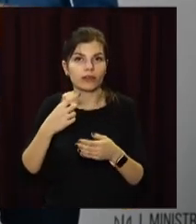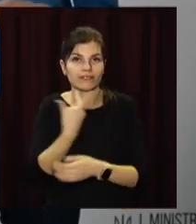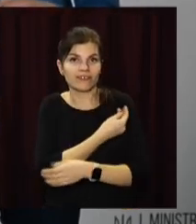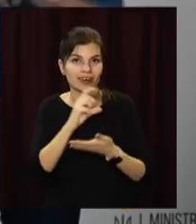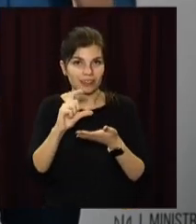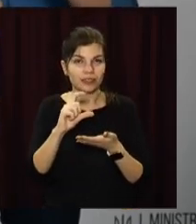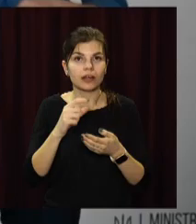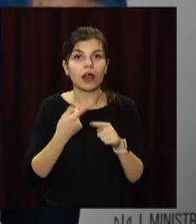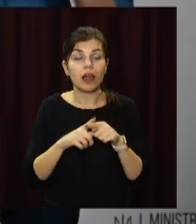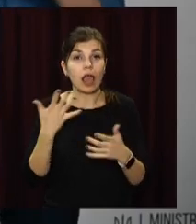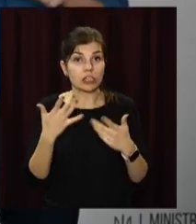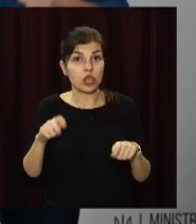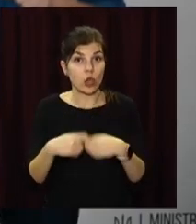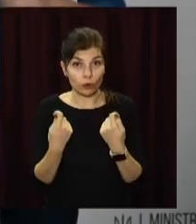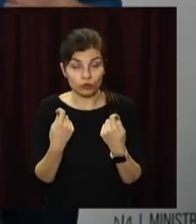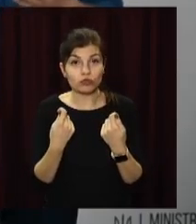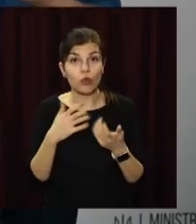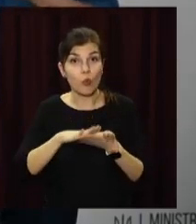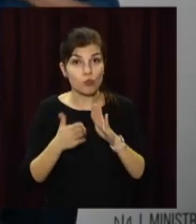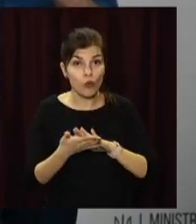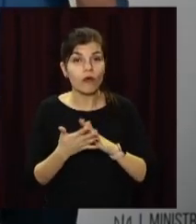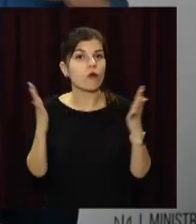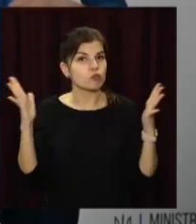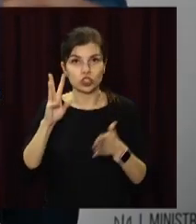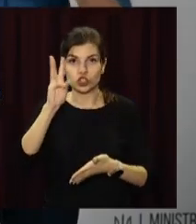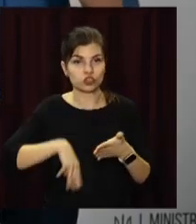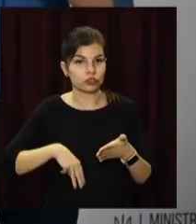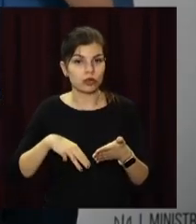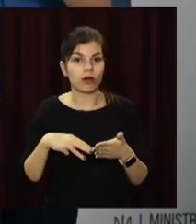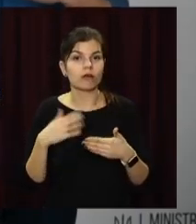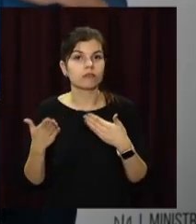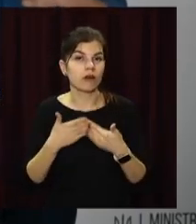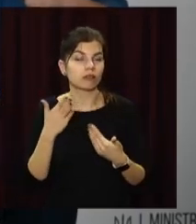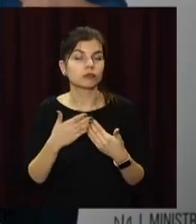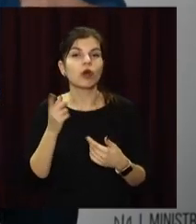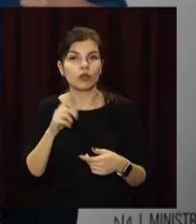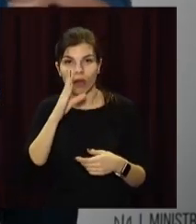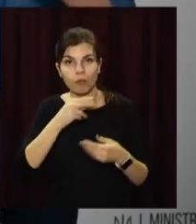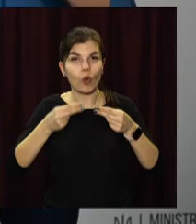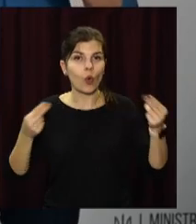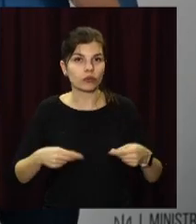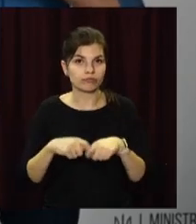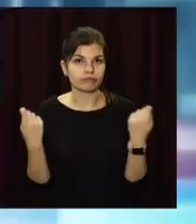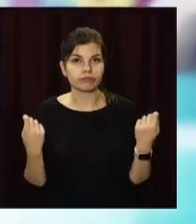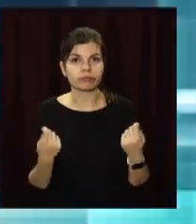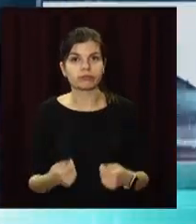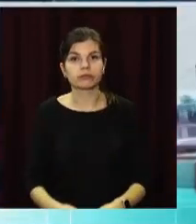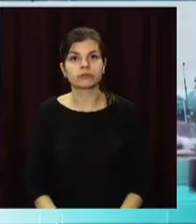порушення таких вимог передбачені великі штрафні санкції або навіть розірвання контрактів.